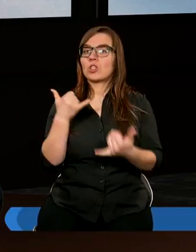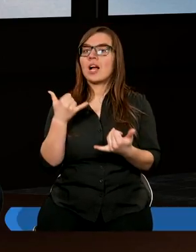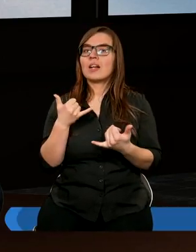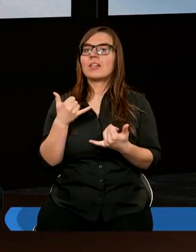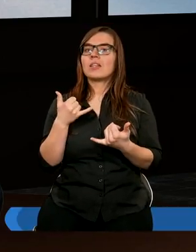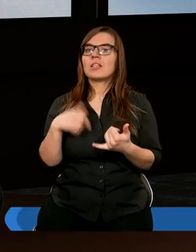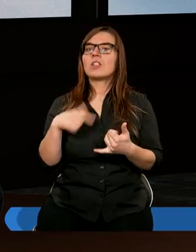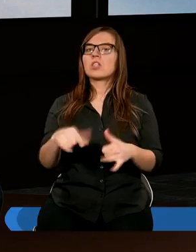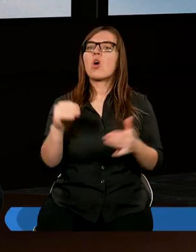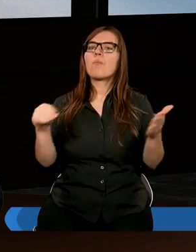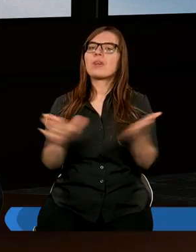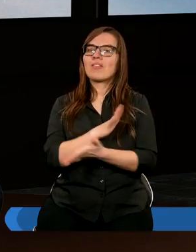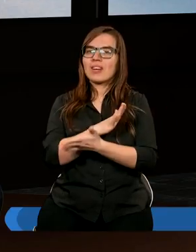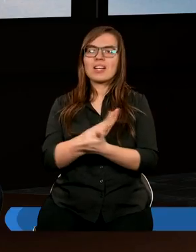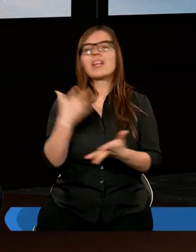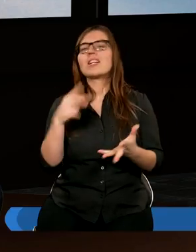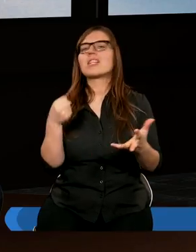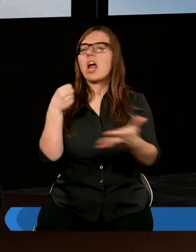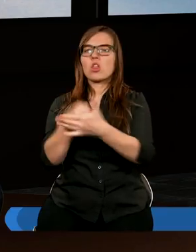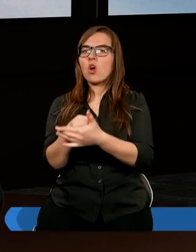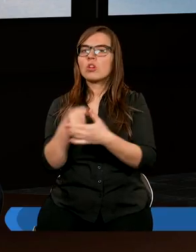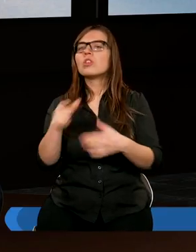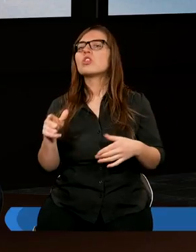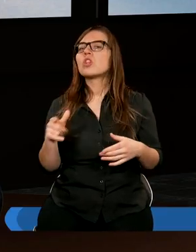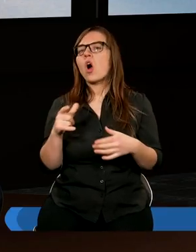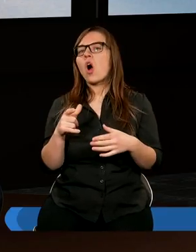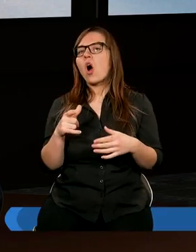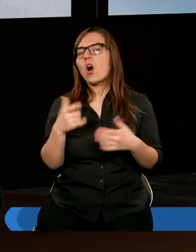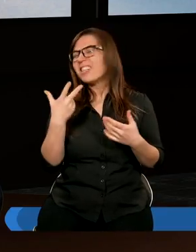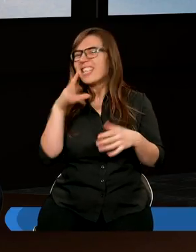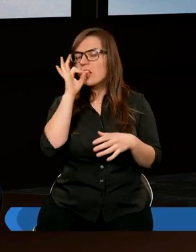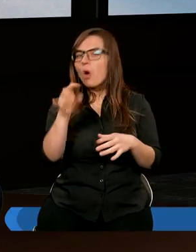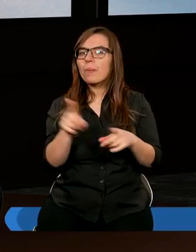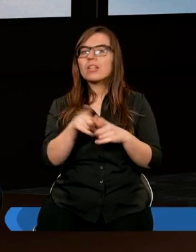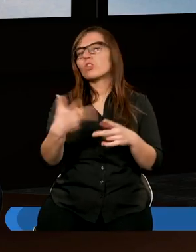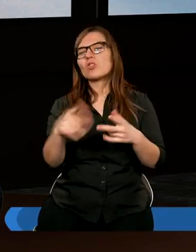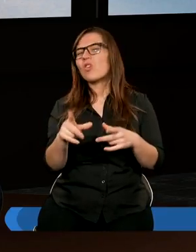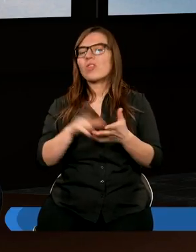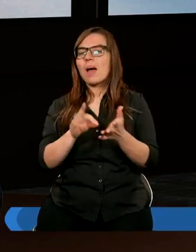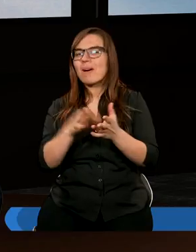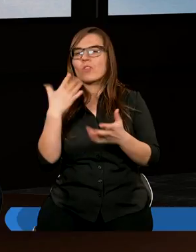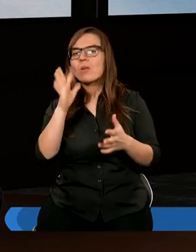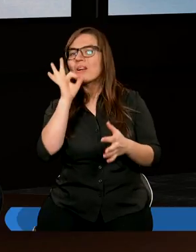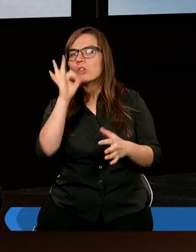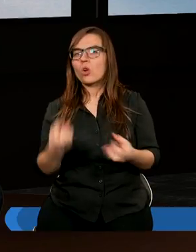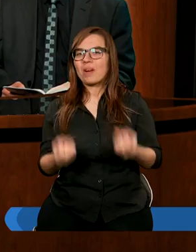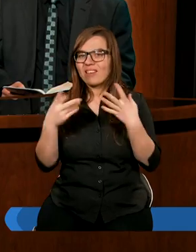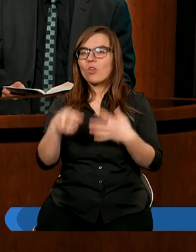to przyzwyczajenie jest niedobre, to też nie stworzy z niego dobrego szafarza.